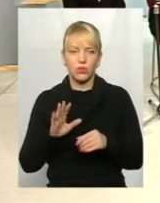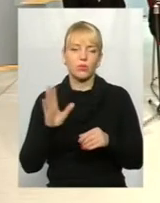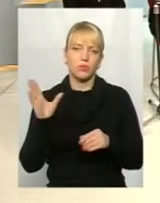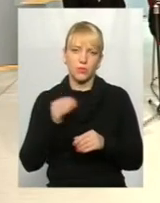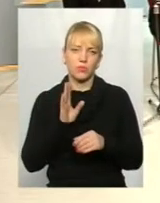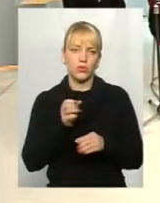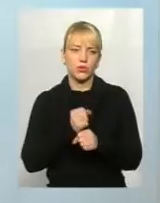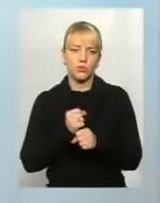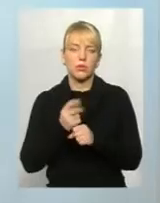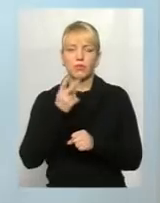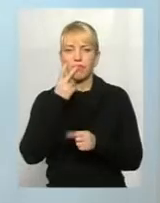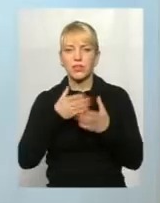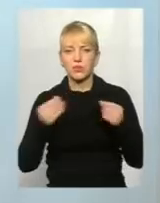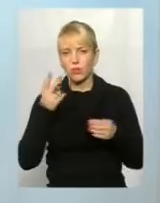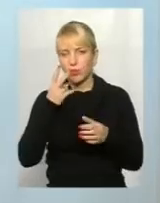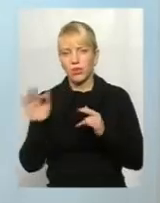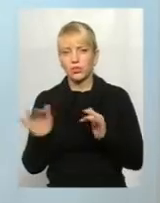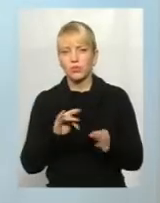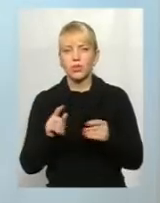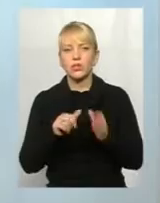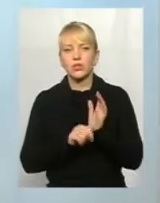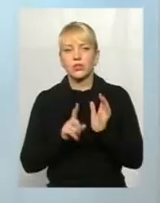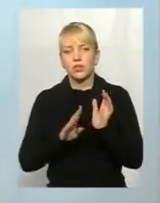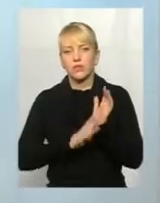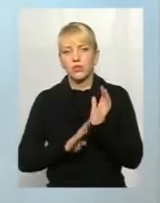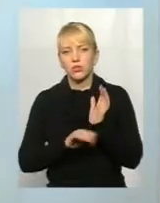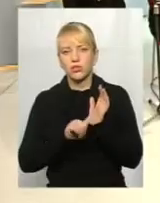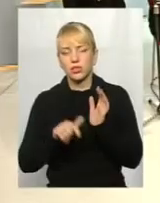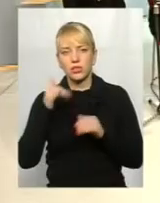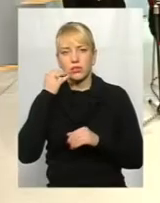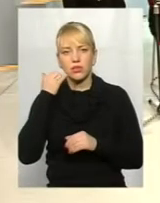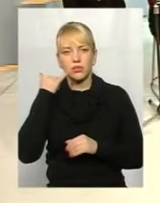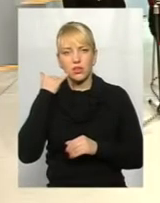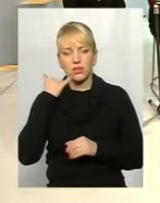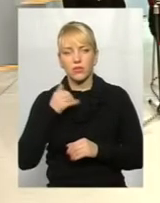побачимо рух. 61-90-60, слухаємо вас, говоріть, будь ласка.